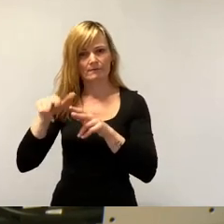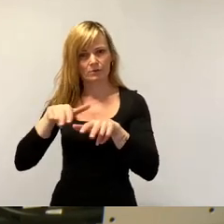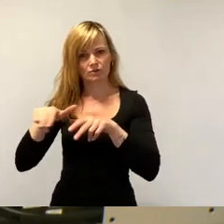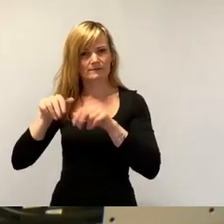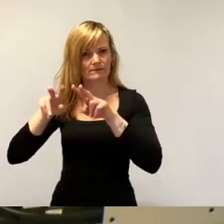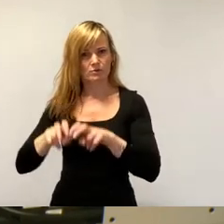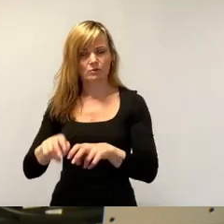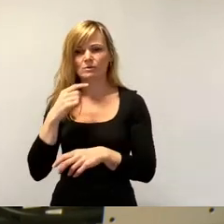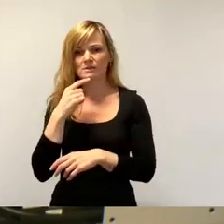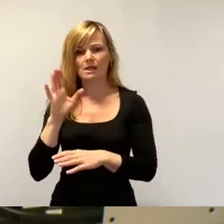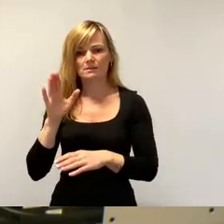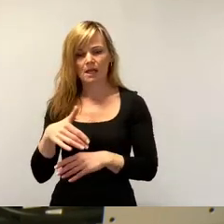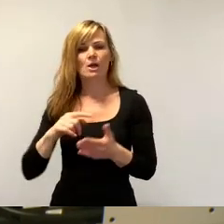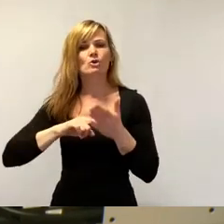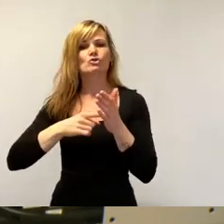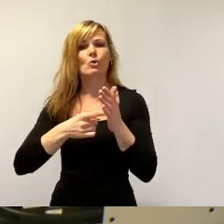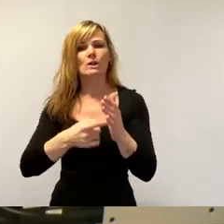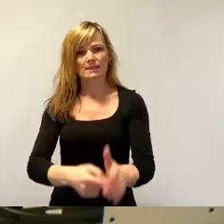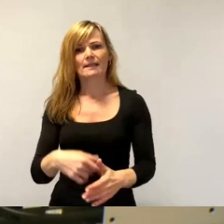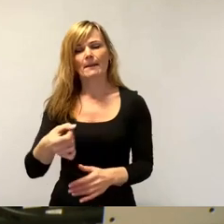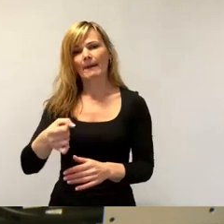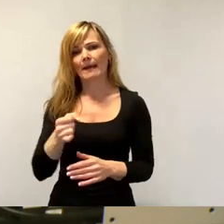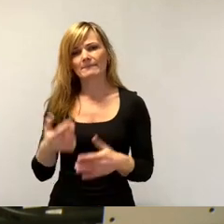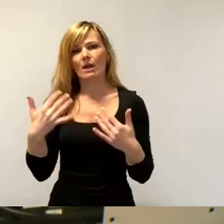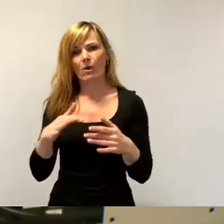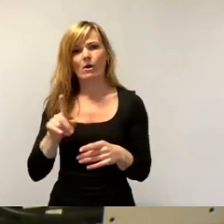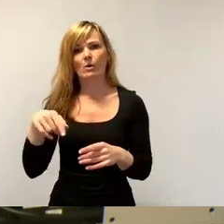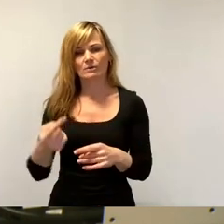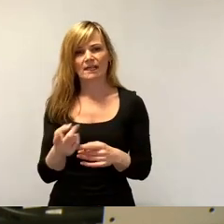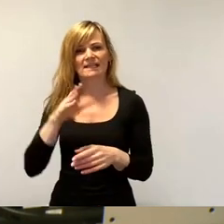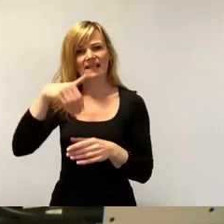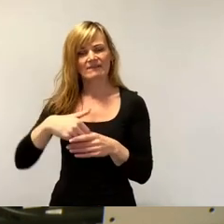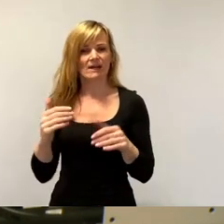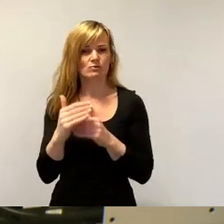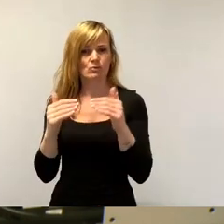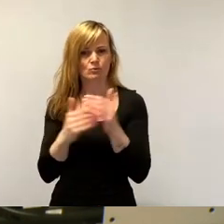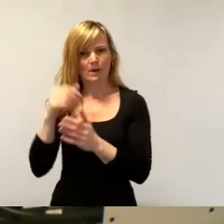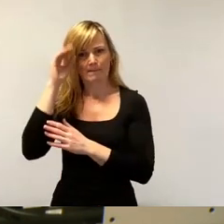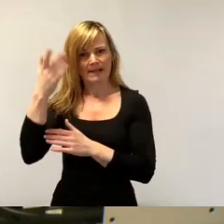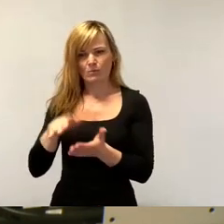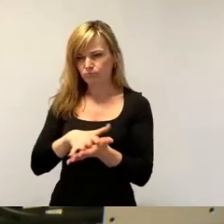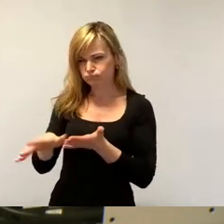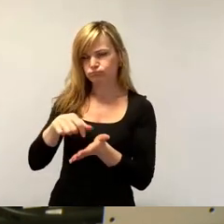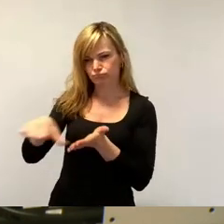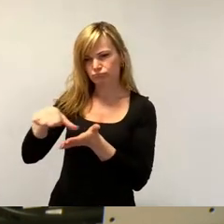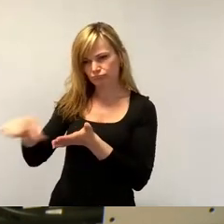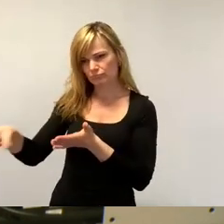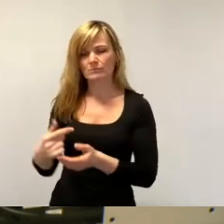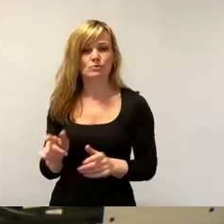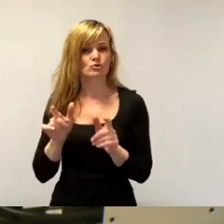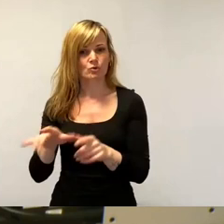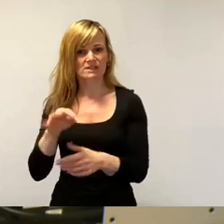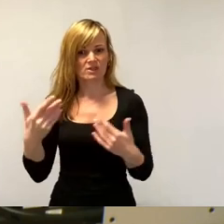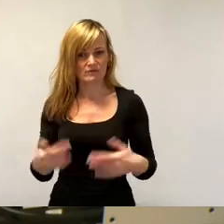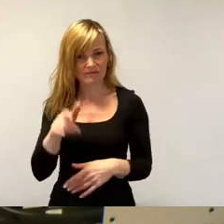lockern und massiv Geld in die Infrastruktur und Bildung zu stecken. Der Schutz der Schwächsten sei enorm wichtig, denn, so